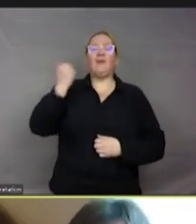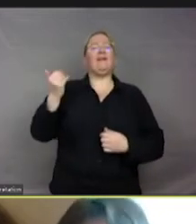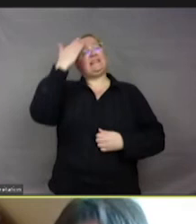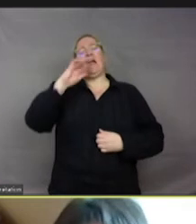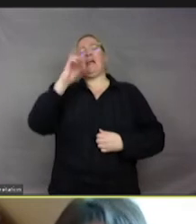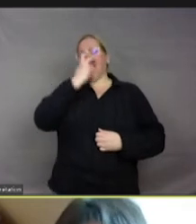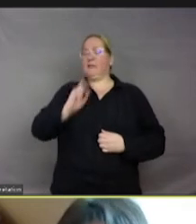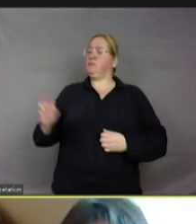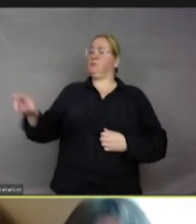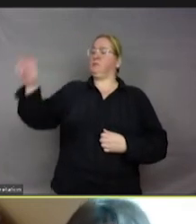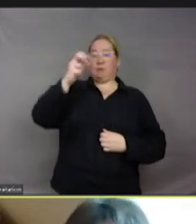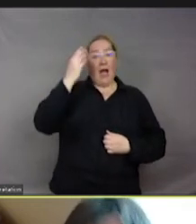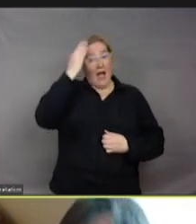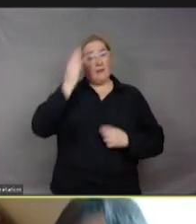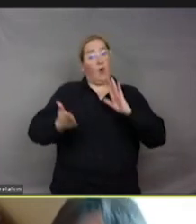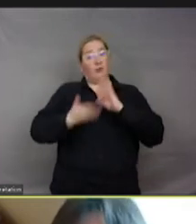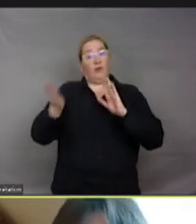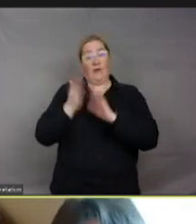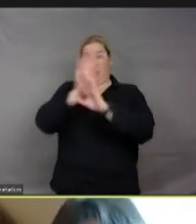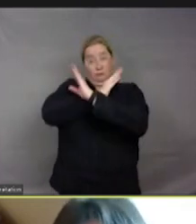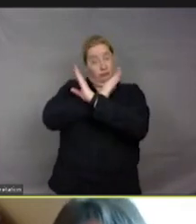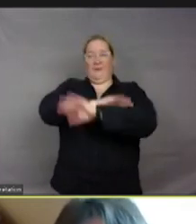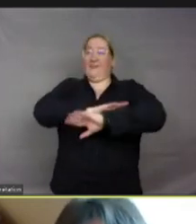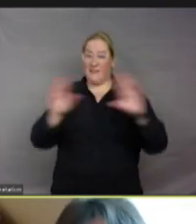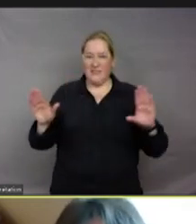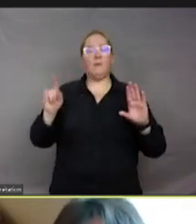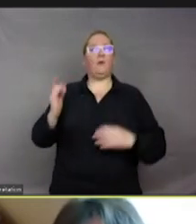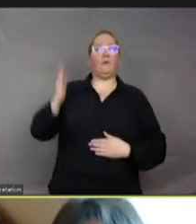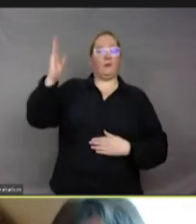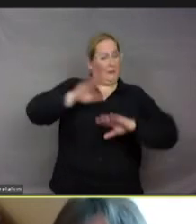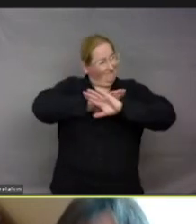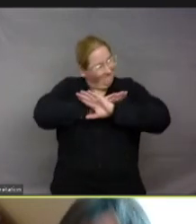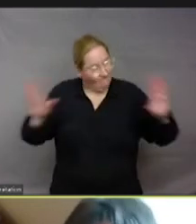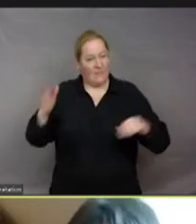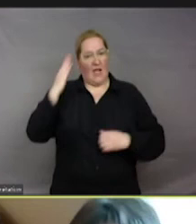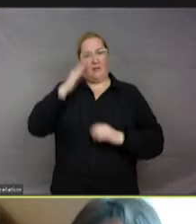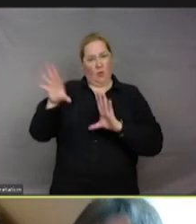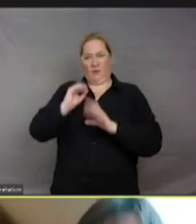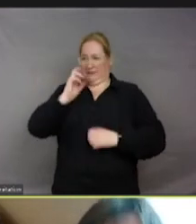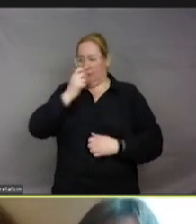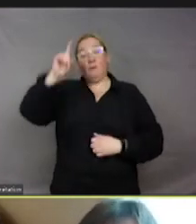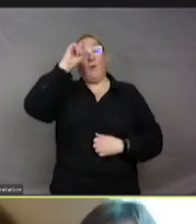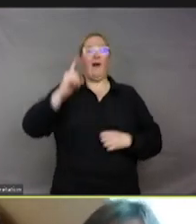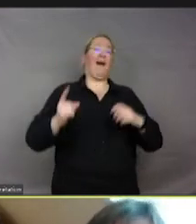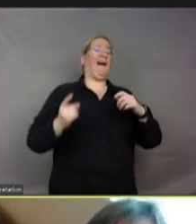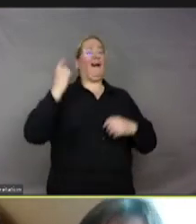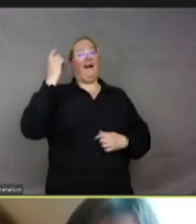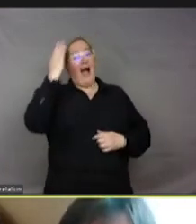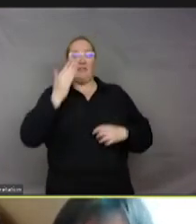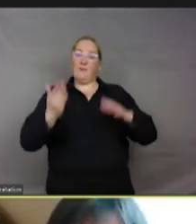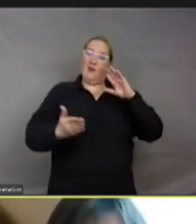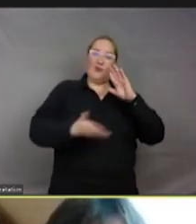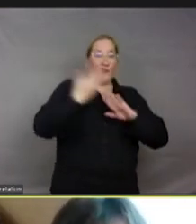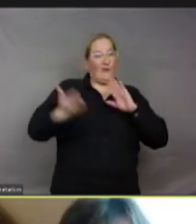Mais à terme, il ne faut plus qu'il y ait du tout d'animaux sauvages dans les cirques, puisqu'un animal sauvage n'est pas fait pour être au